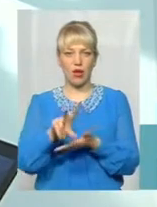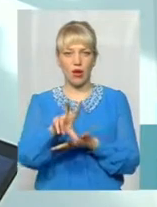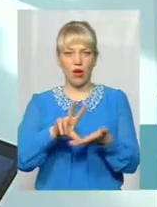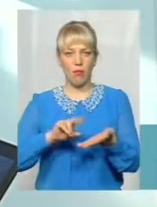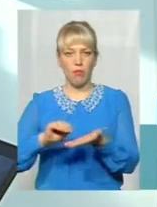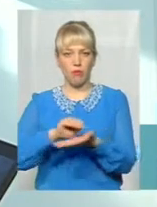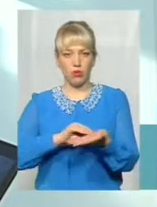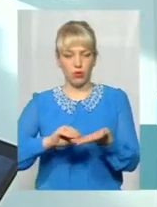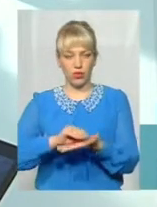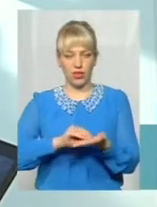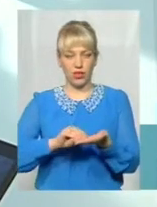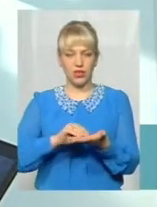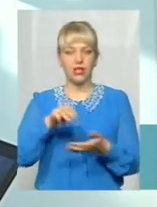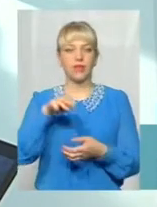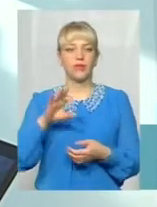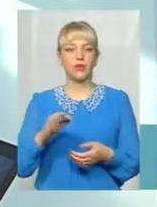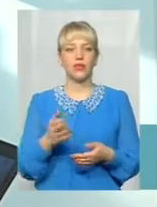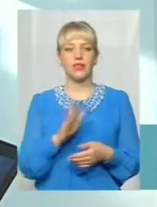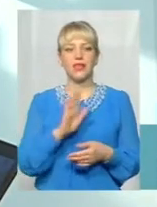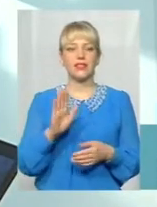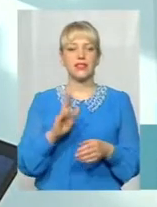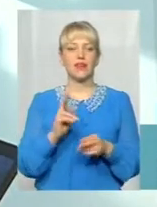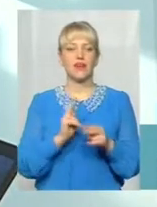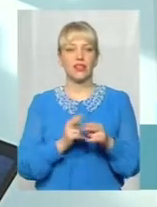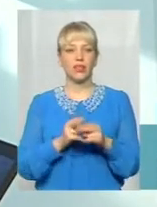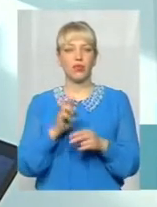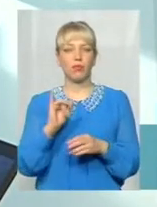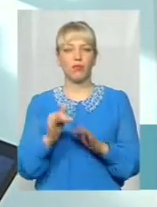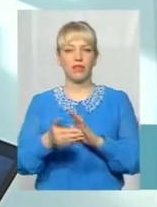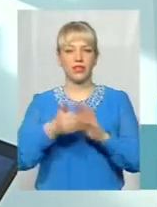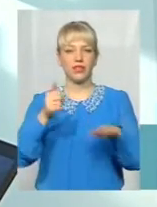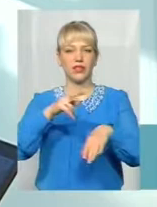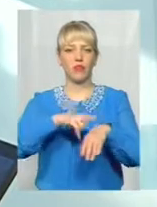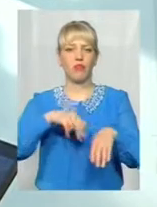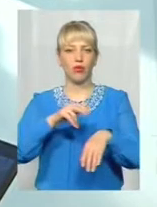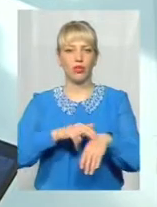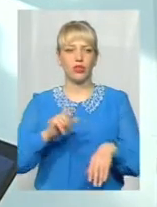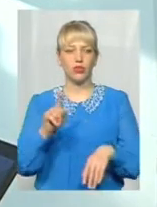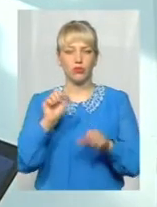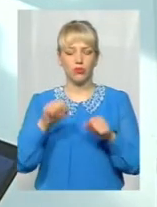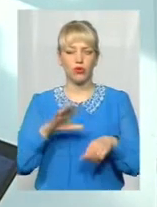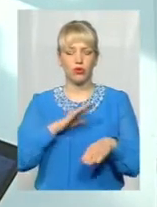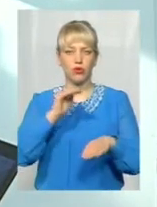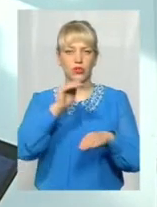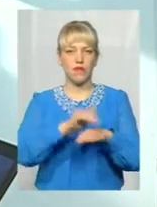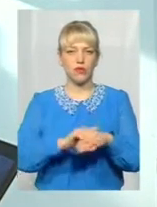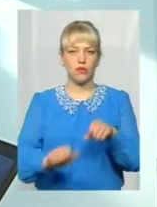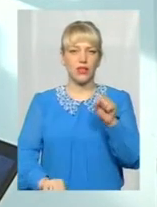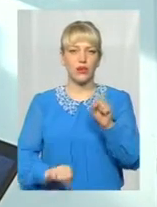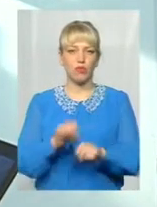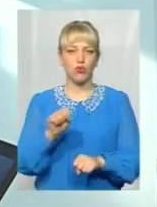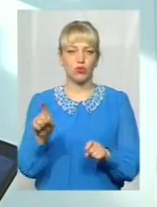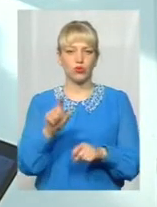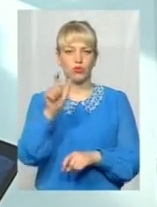звичайно, не завадило б викликати і правоохоронні органи для того, щоб можна було зафіксувати те чи інше порушення, щоб